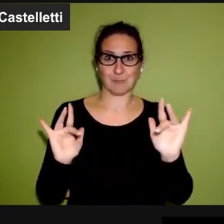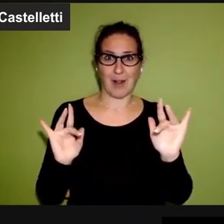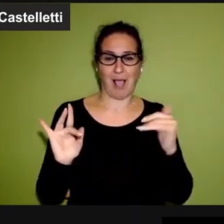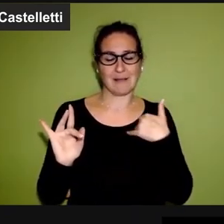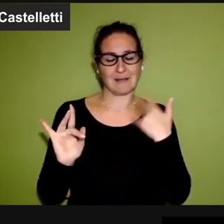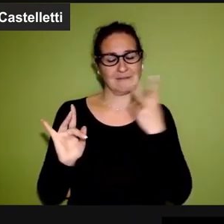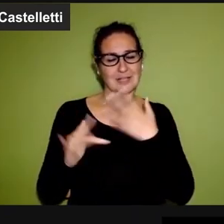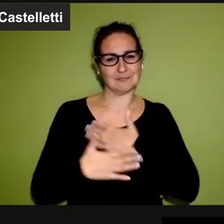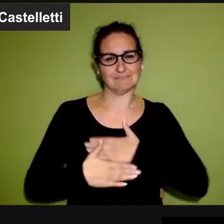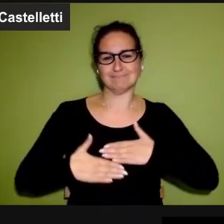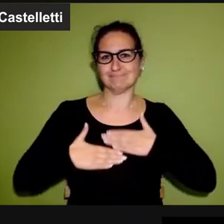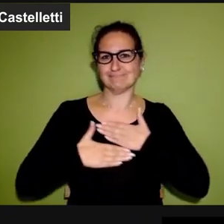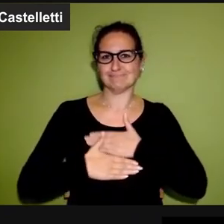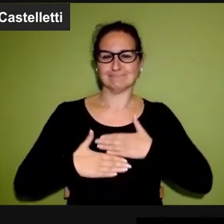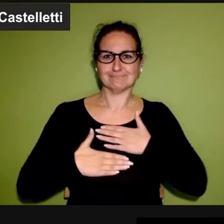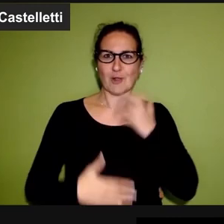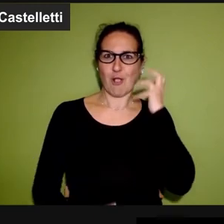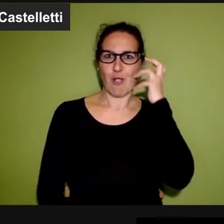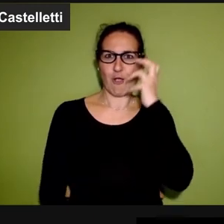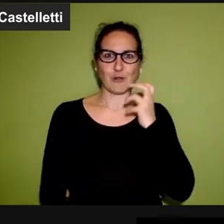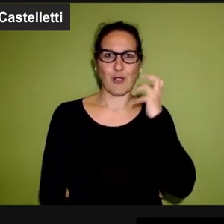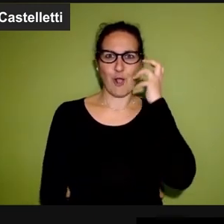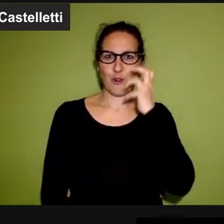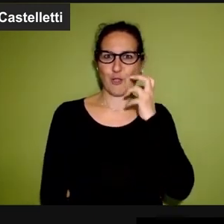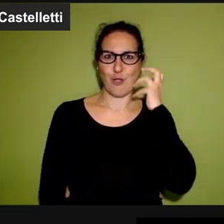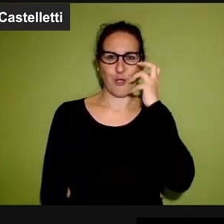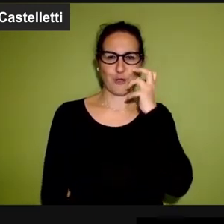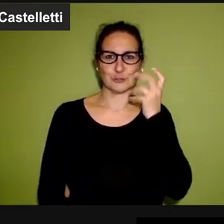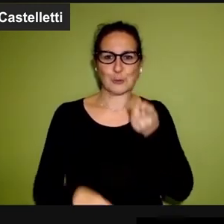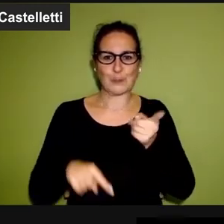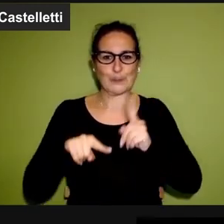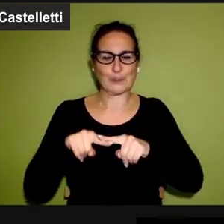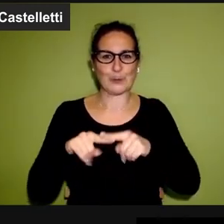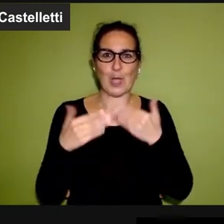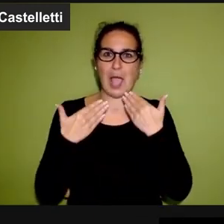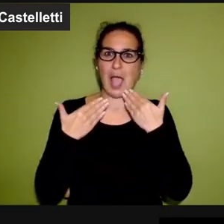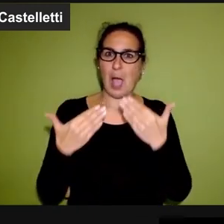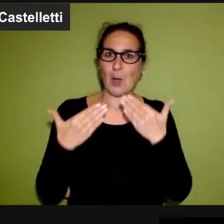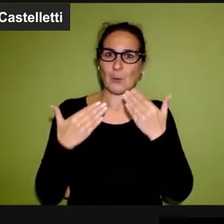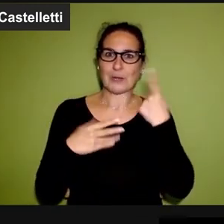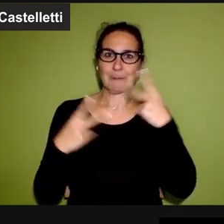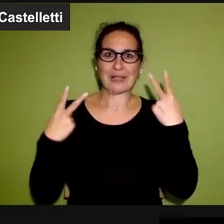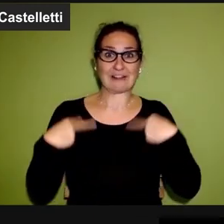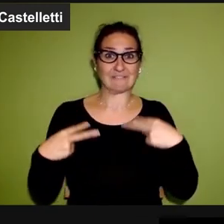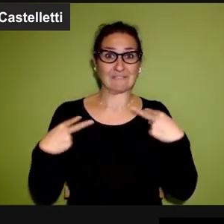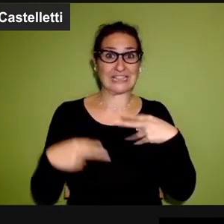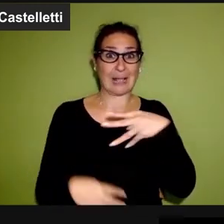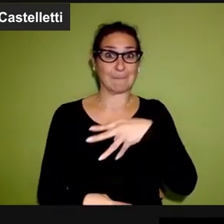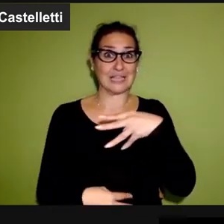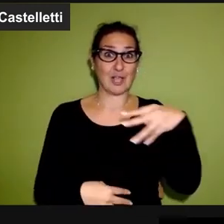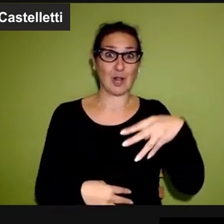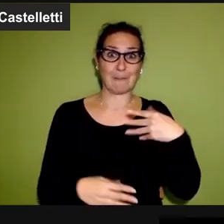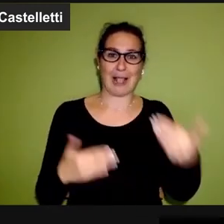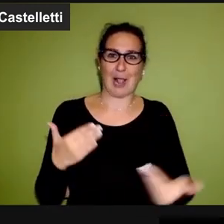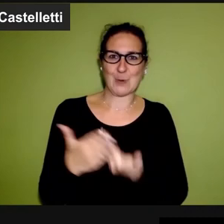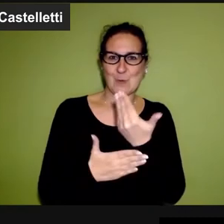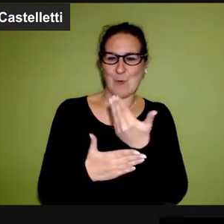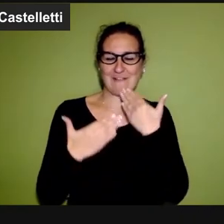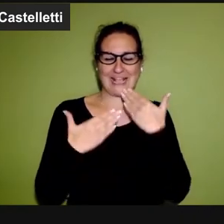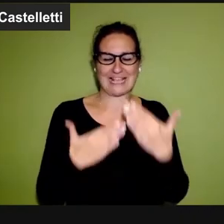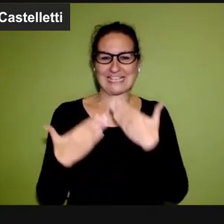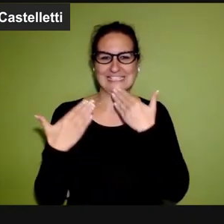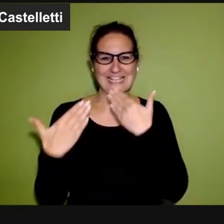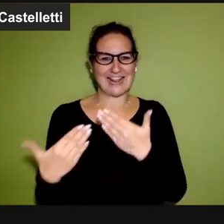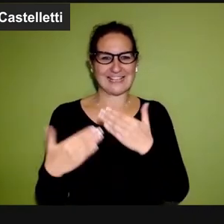Blank. È stato veramente un piacere, un onore averla qua con noi e auguri anche per la nuova vita di Micromega. Grazie.